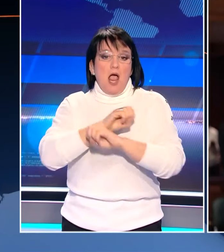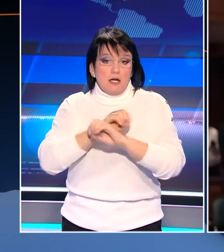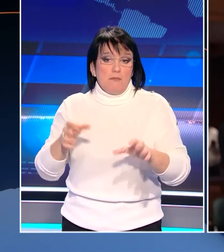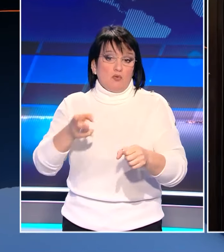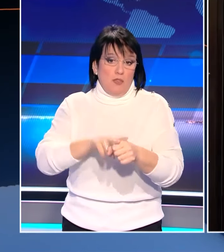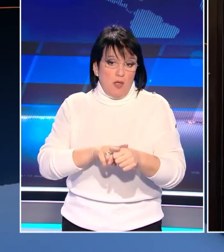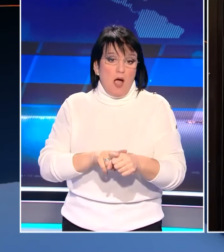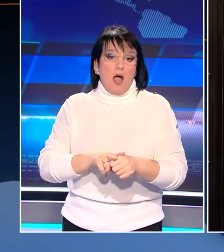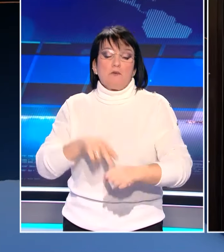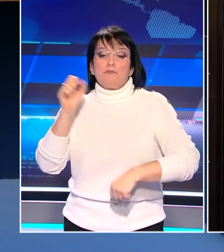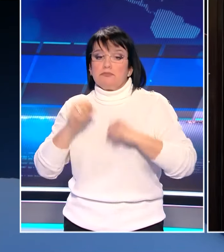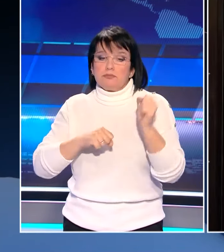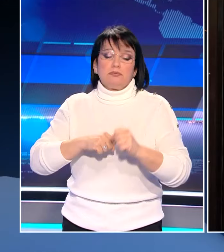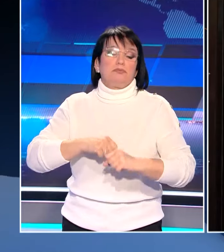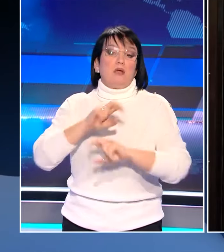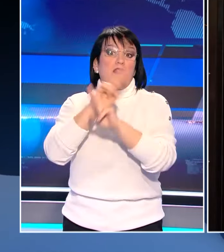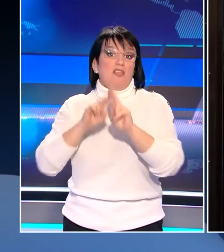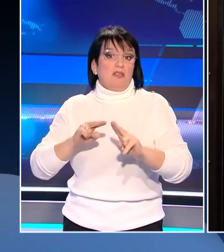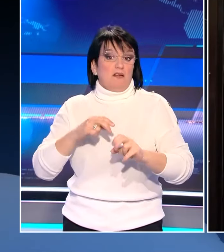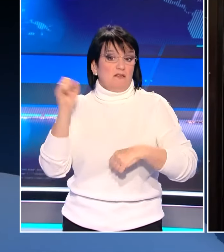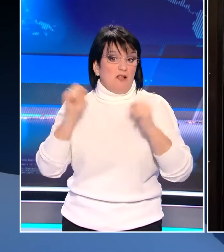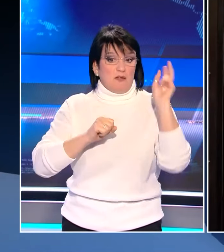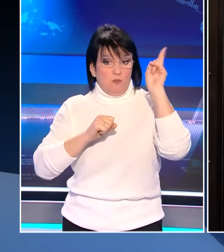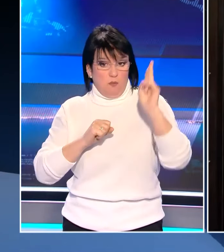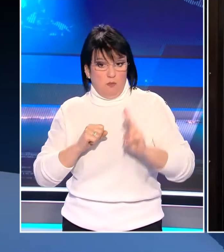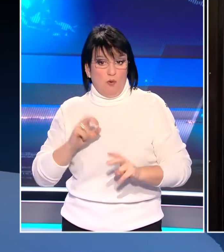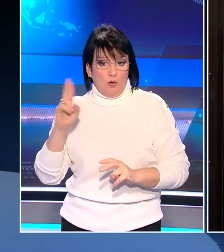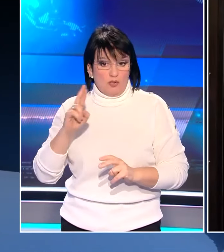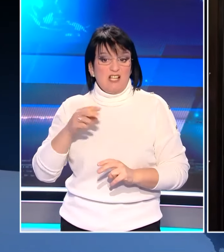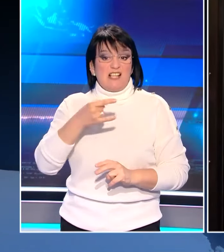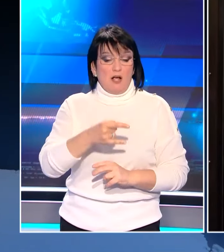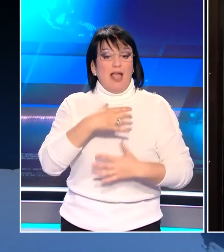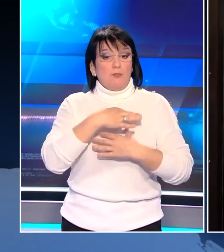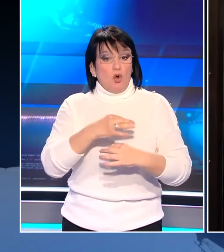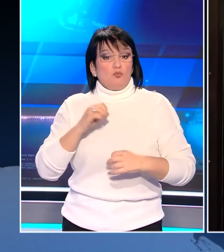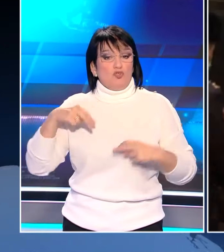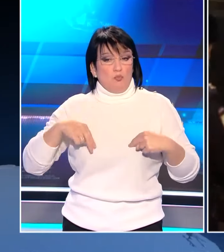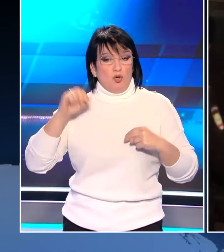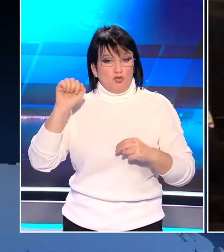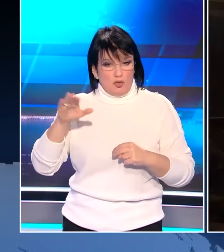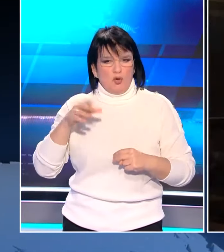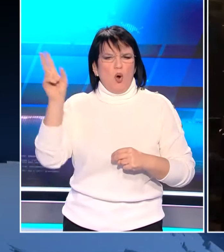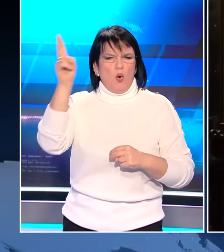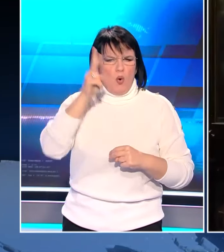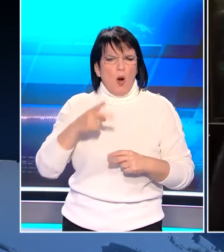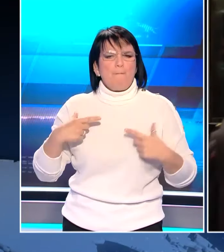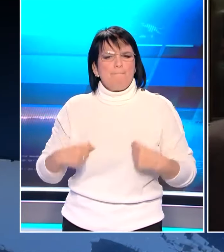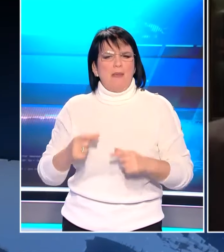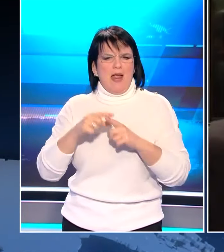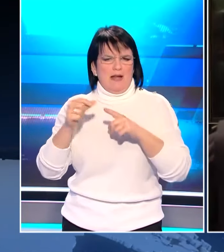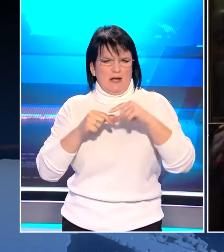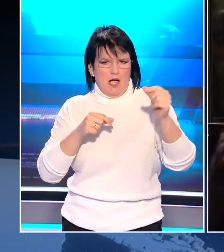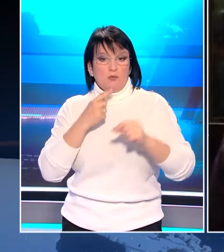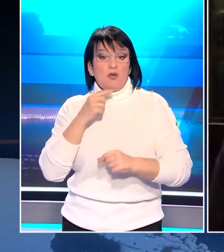Αλεξέη Ναβάλνη προκάλεσε σφοδρές διεθνής αντιδράσεις κατά της Ρωσίας με τη Μαρία Ζαχάροβα να εξαπολύει κατηγορίες προς τις χώρες μέλη του ΝΑΤΟ